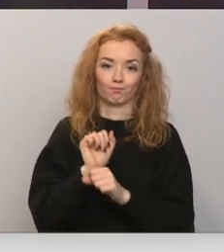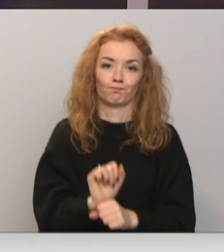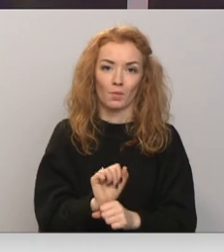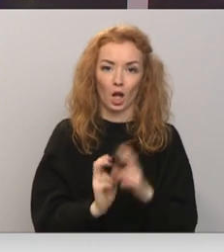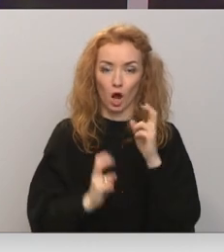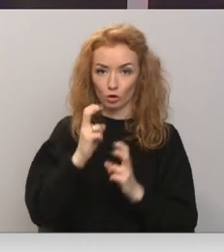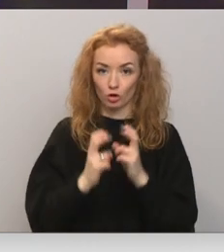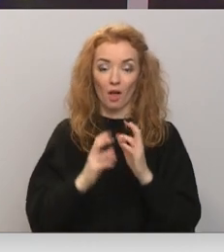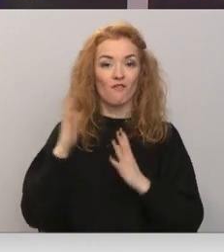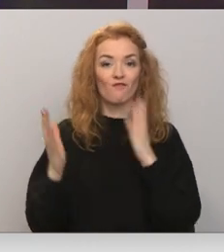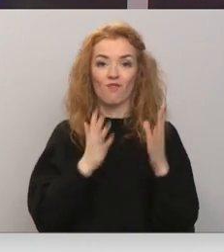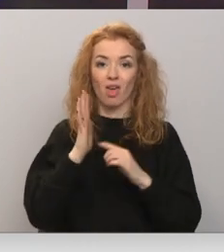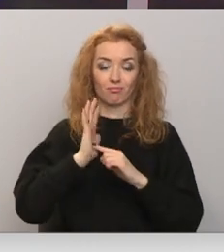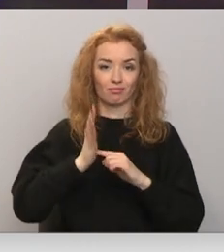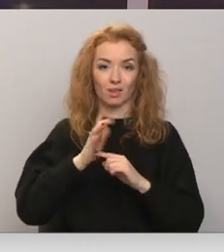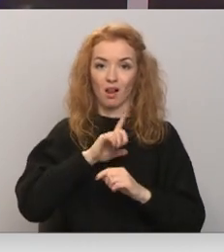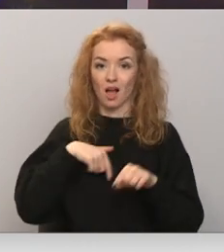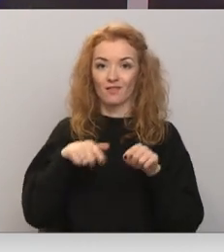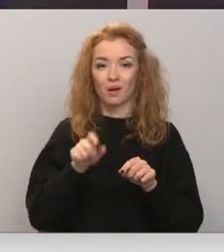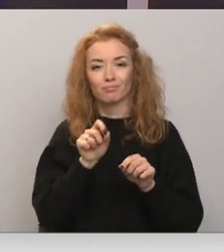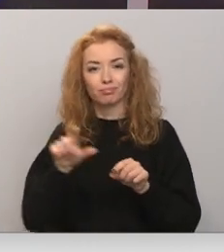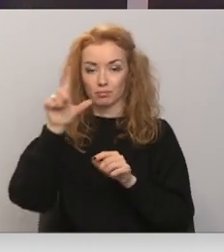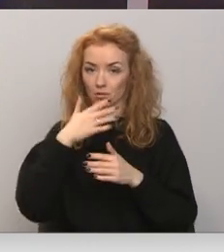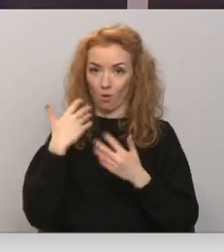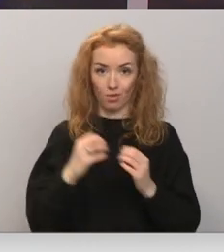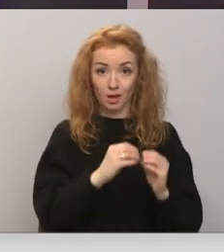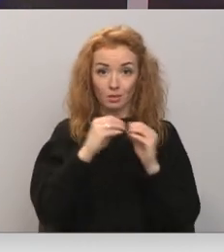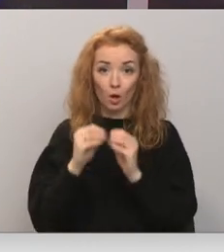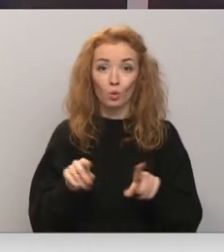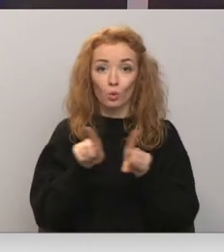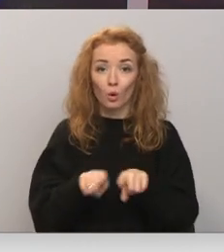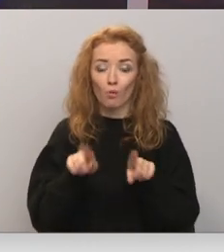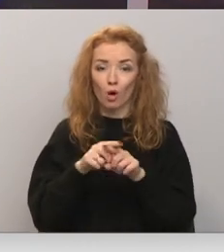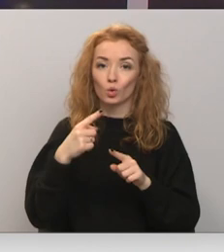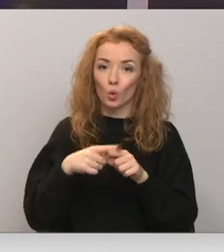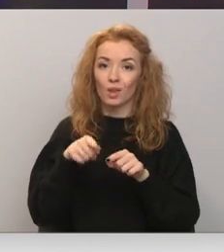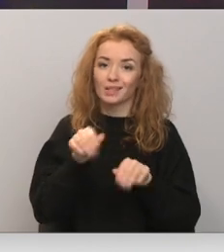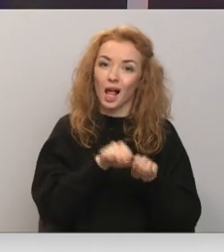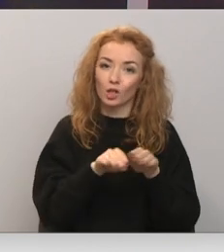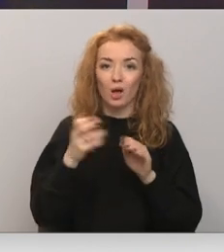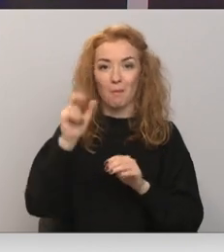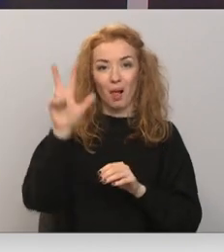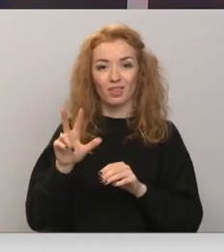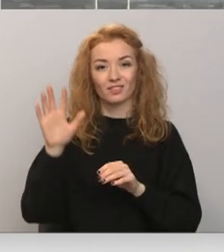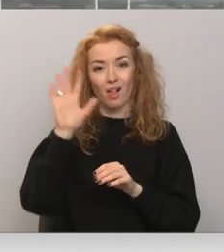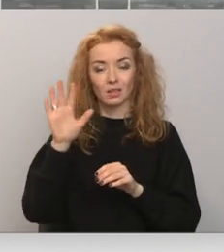Paļīs jaud Latvijā nēsot palielinājusies jau gandrīz desmit gadus un ir mazākas, salīdzinājuma ar citām Baltijas valstīm.